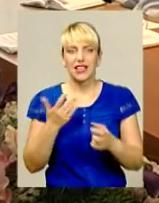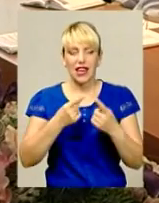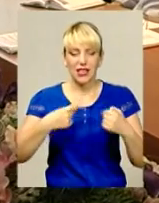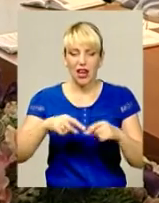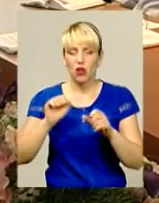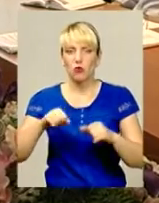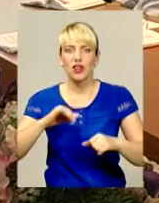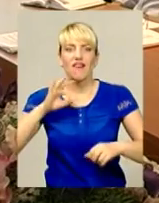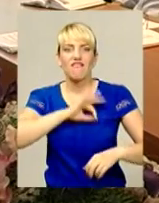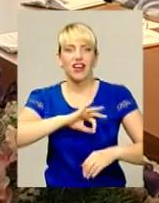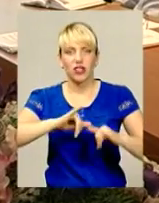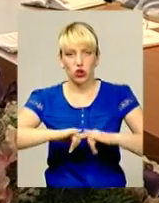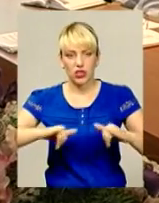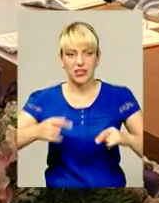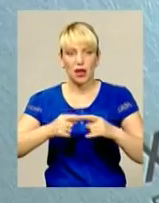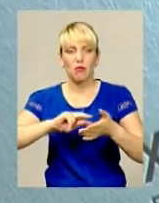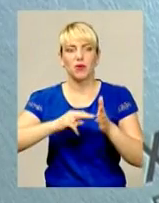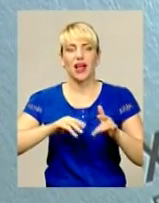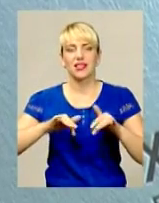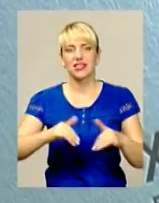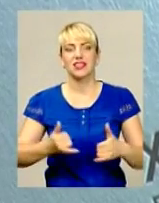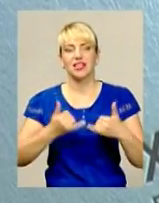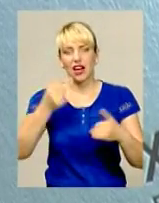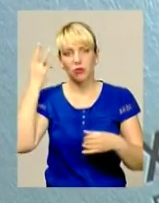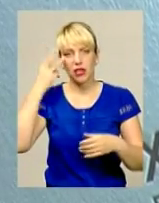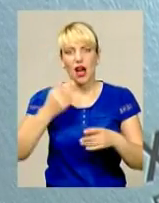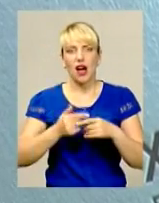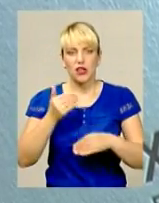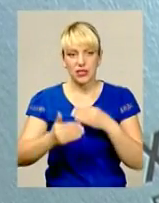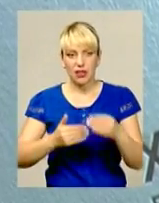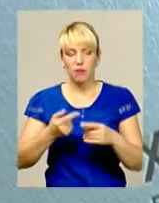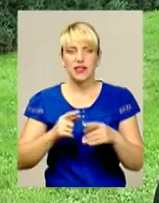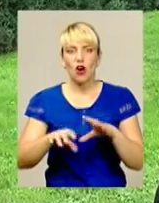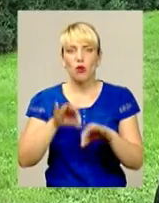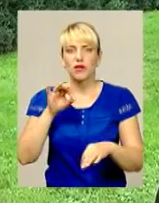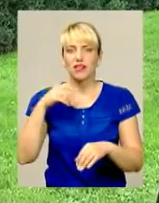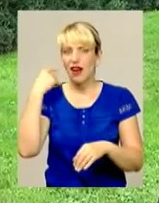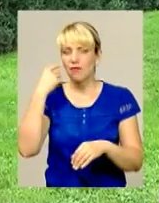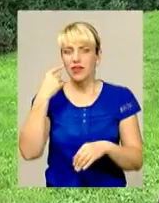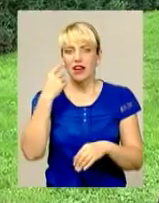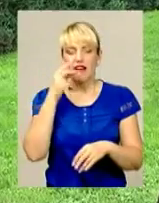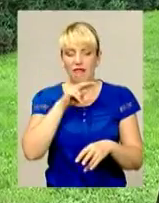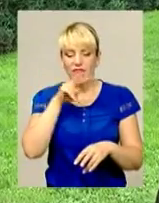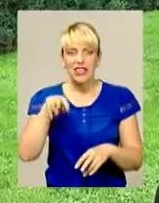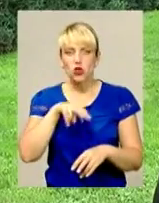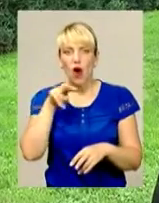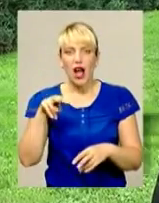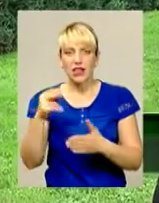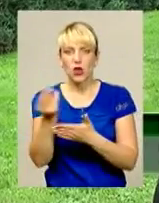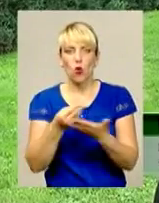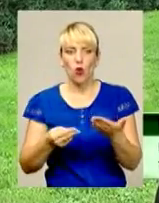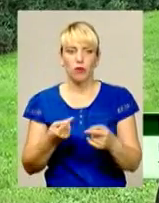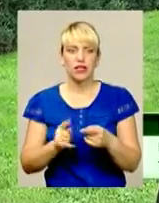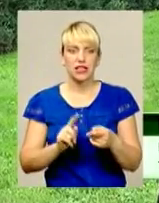розвивати. Це так званий план дій для Хмельниччини. Наступний етап – обрання візуального образу. Це як перший крок до